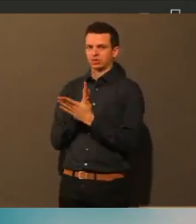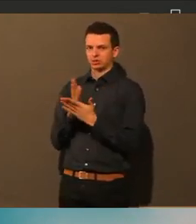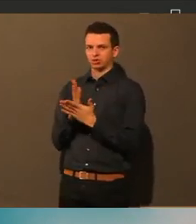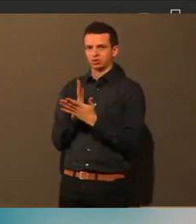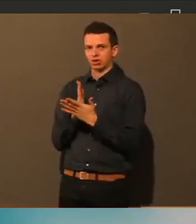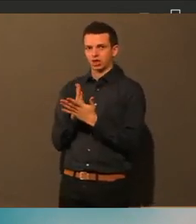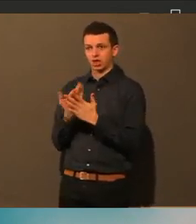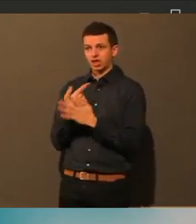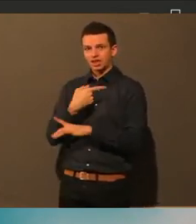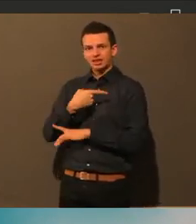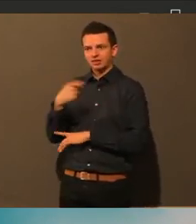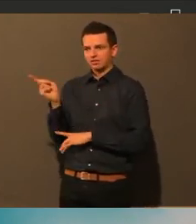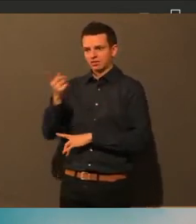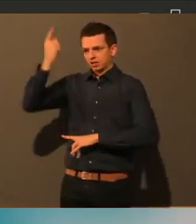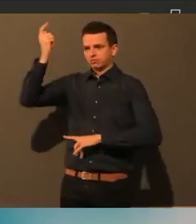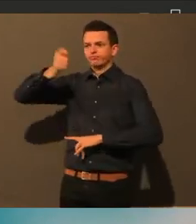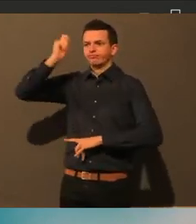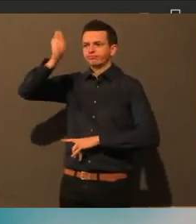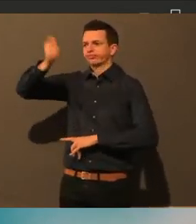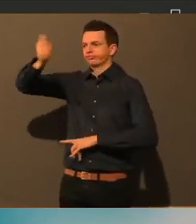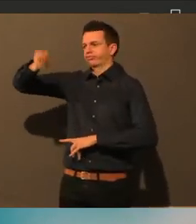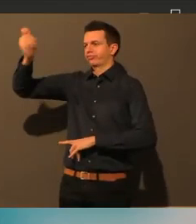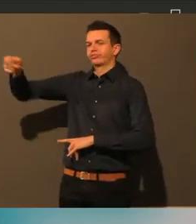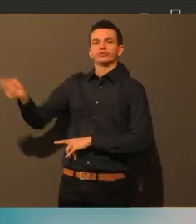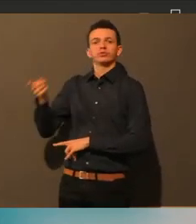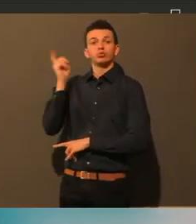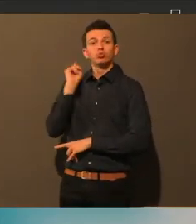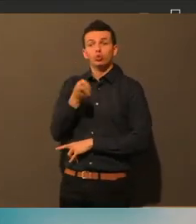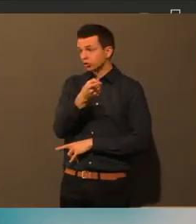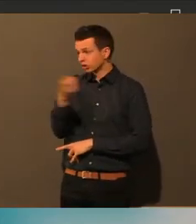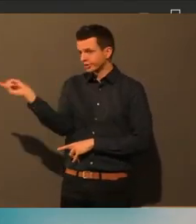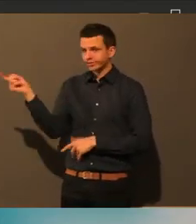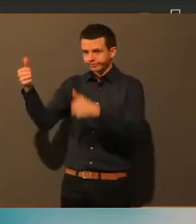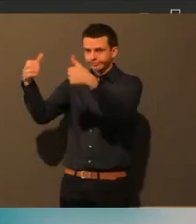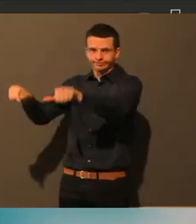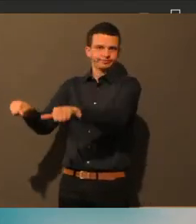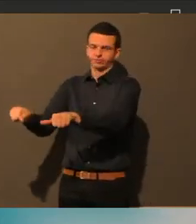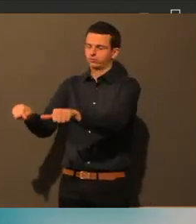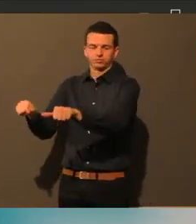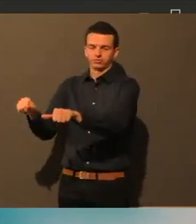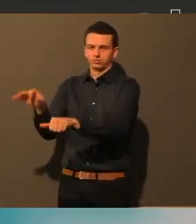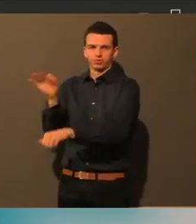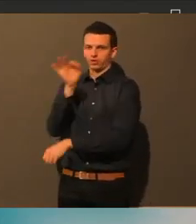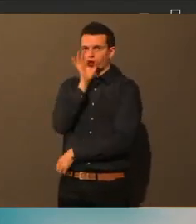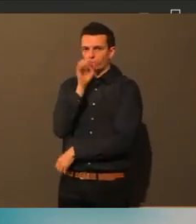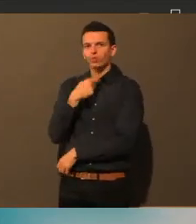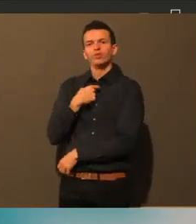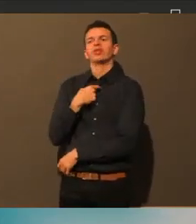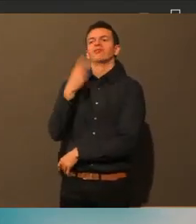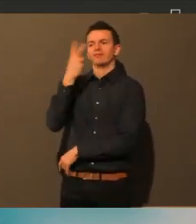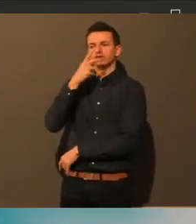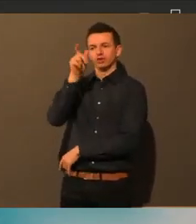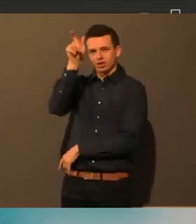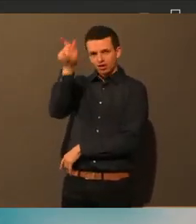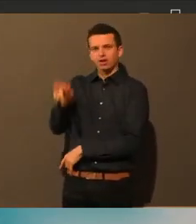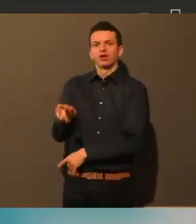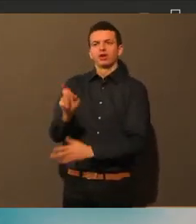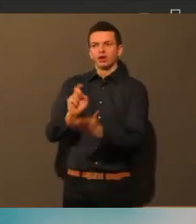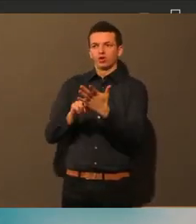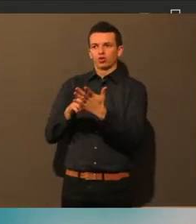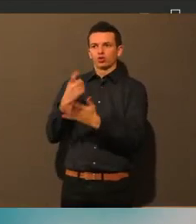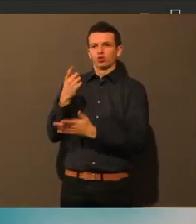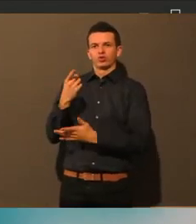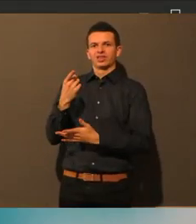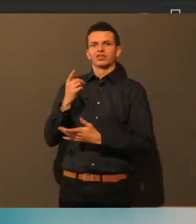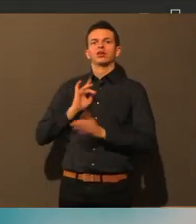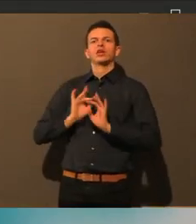besprechen können. Aber ich verstehe, um was es Ihnen geht. Ihnen geht es darum, dass das Immunsystem gestärkt wird, um dann eben auch widerstandsfähiger